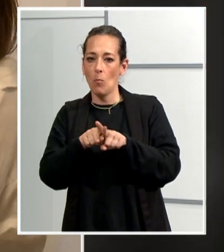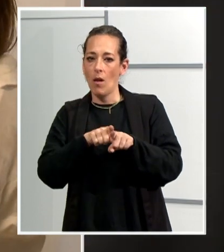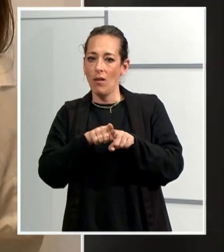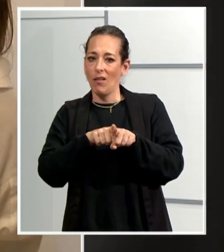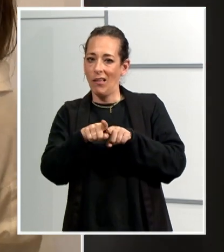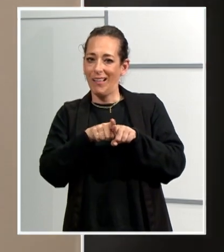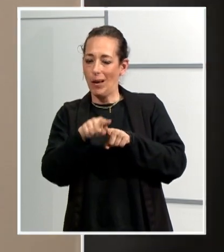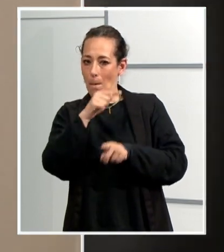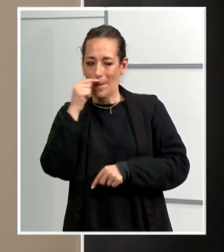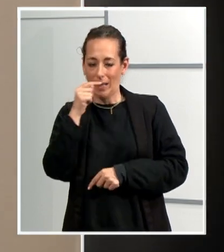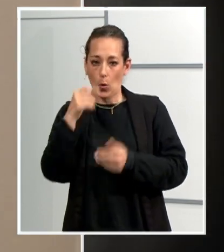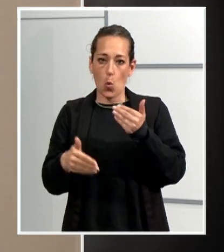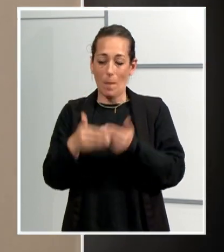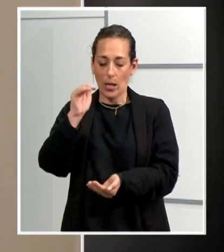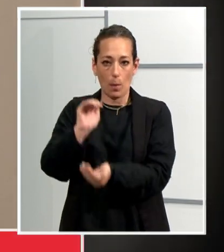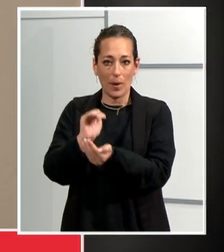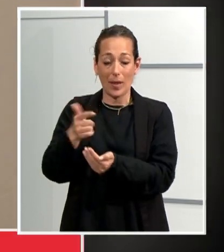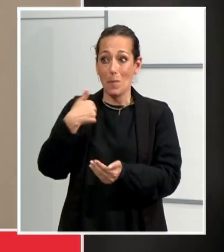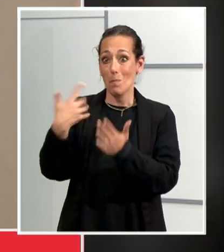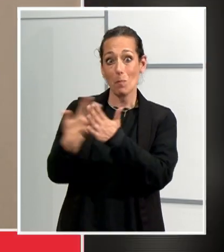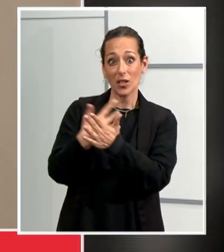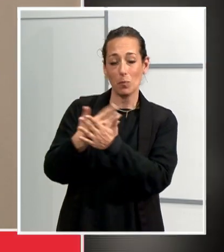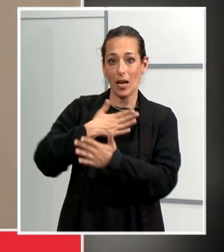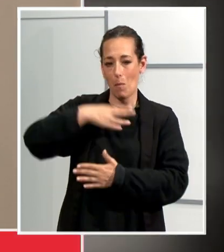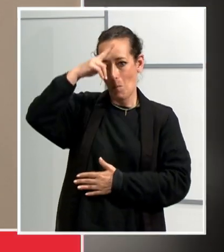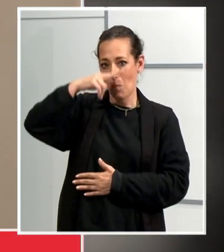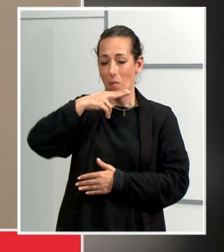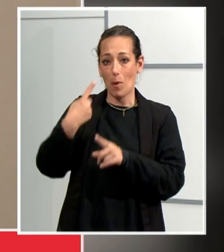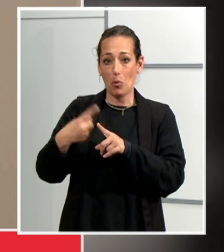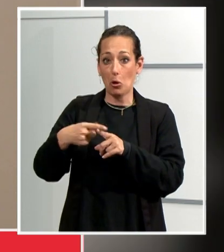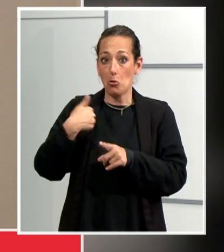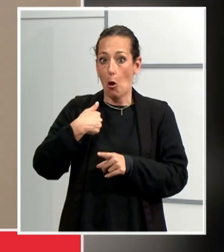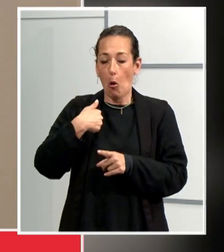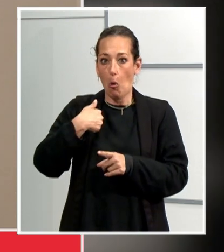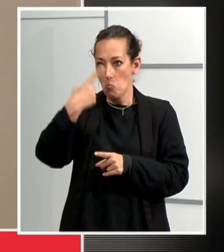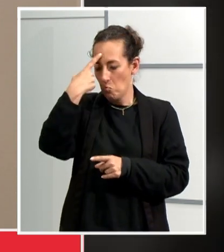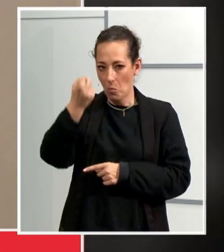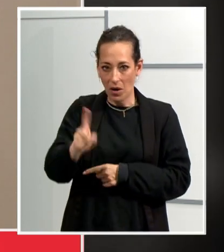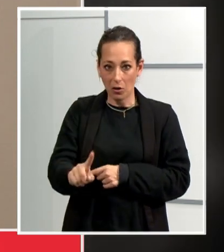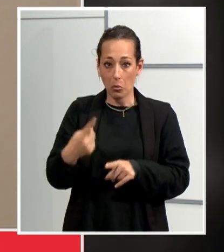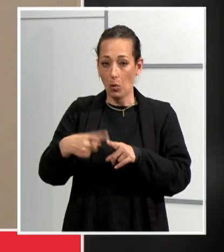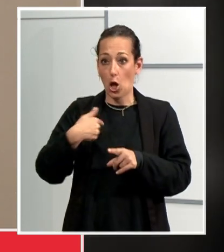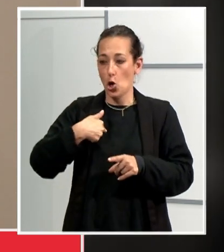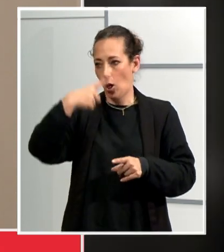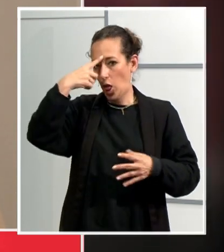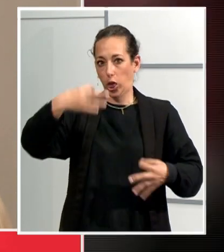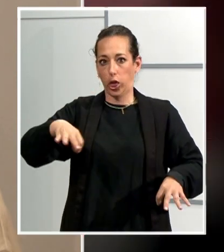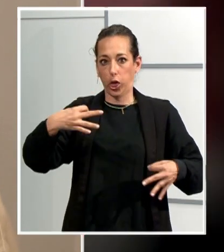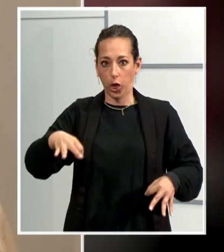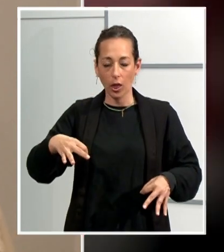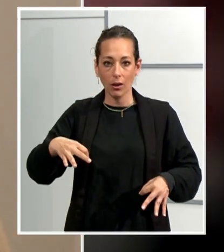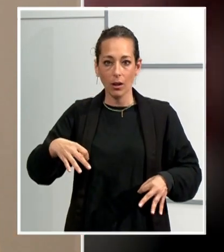ben petita. Això m explica el meu pare perquè jo ni ho recordo, a més jo era tan innocent i a més entre els nens no hi havia cap mena de problemes quan creixes, però